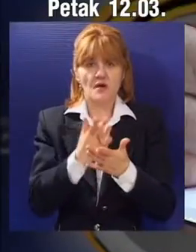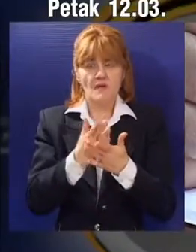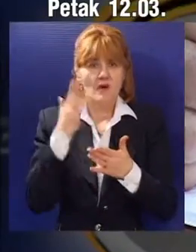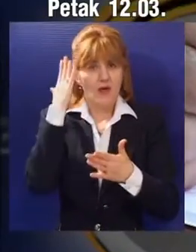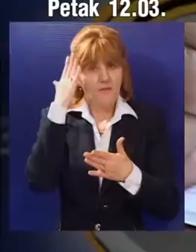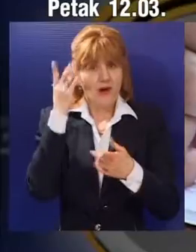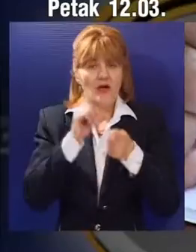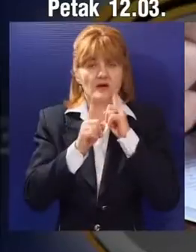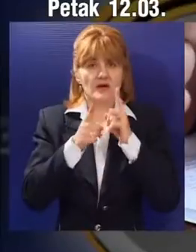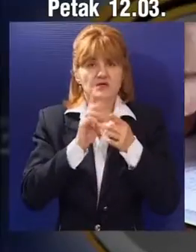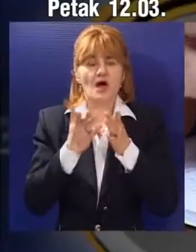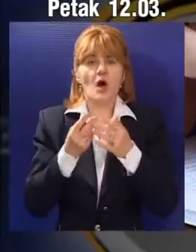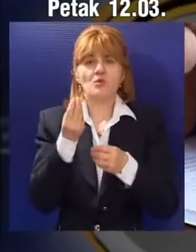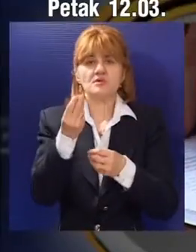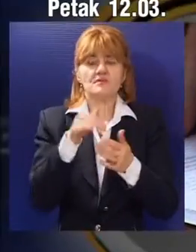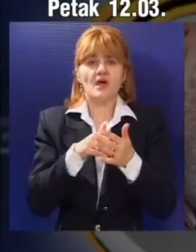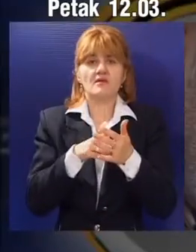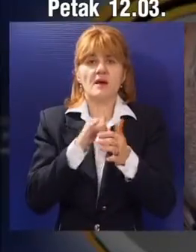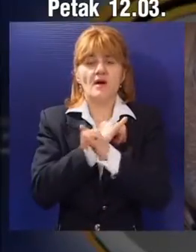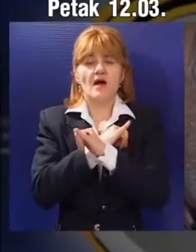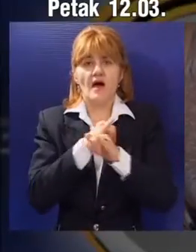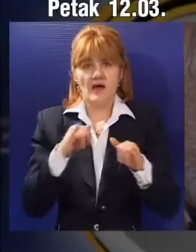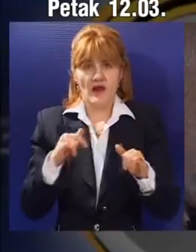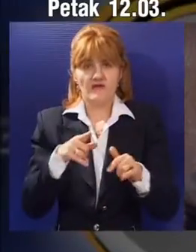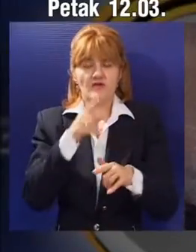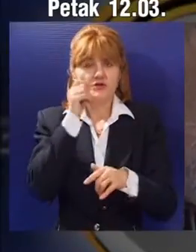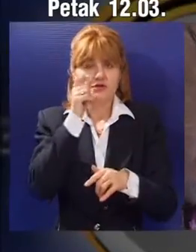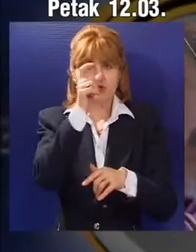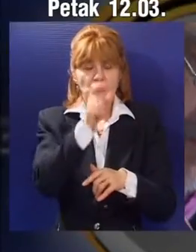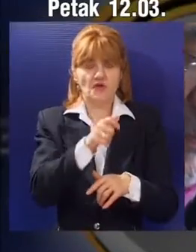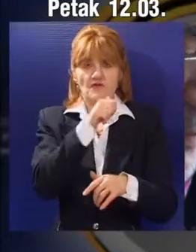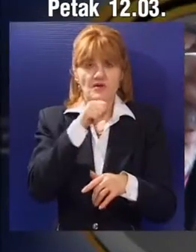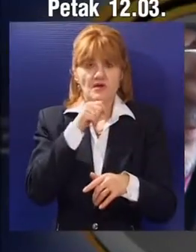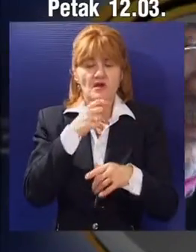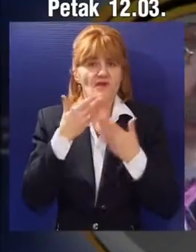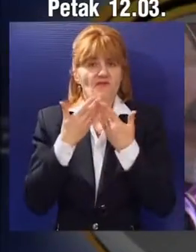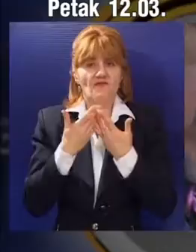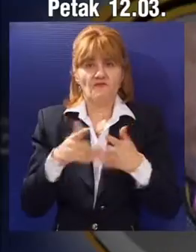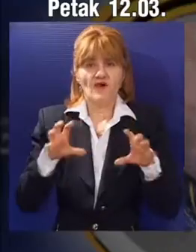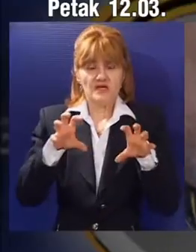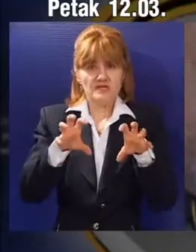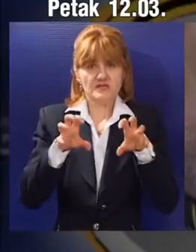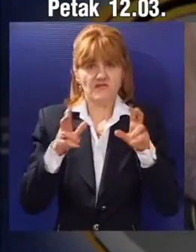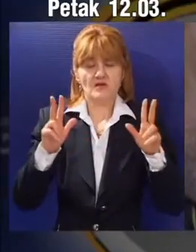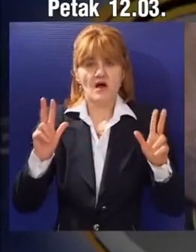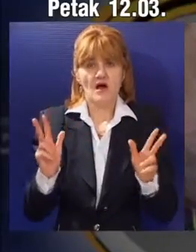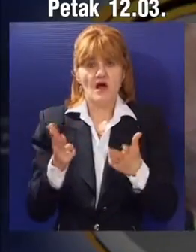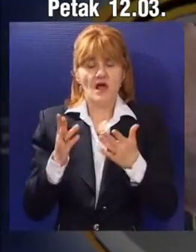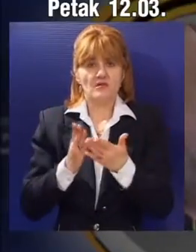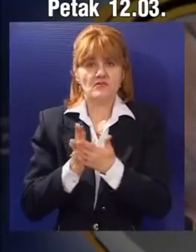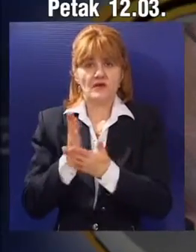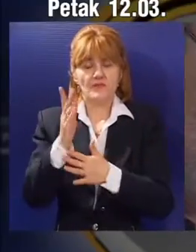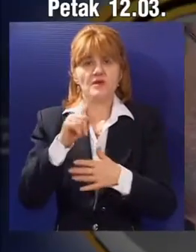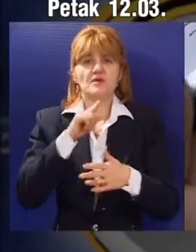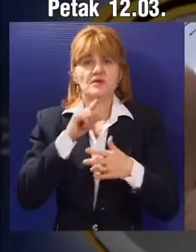razminjivao mišljenja u kom pravcu Srbija treba da ide. Opisuje ga kao čoveka sa ogromnim saznajnim kapacitetima, izraženom